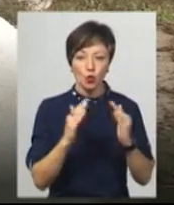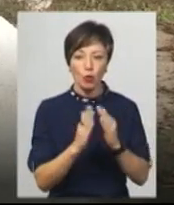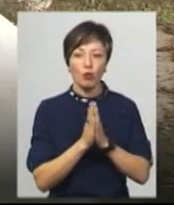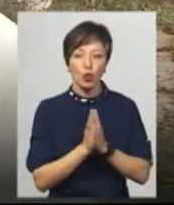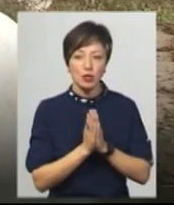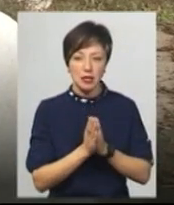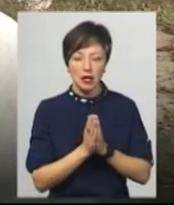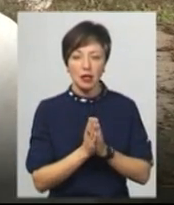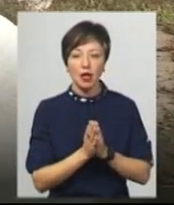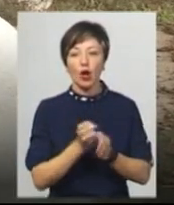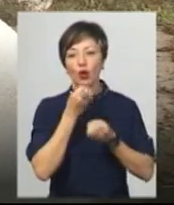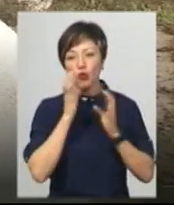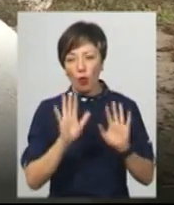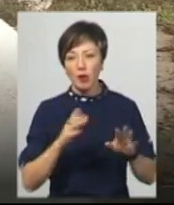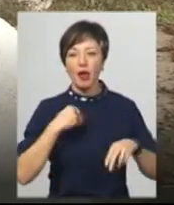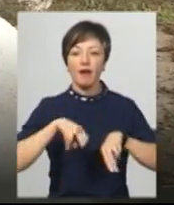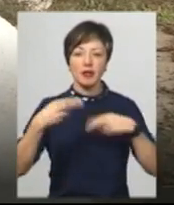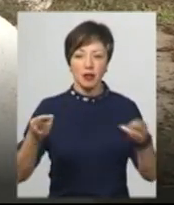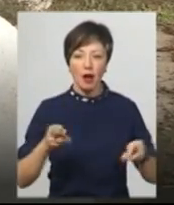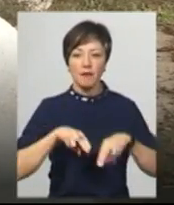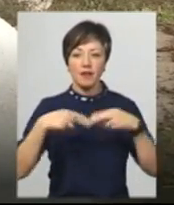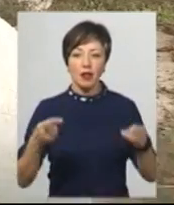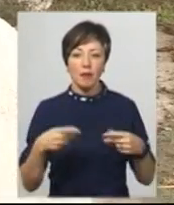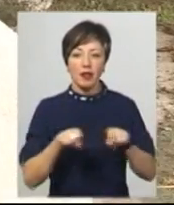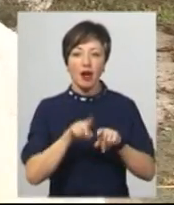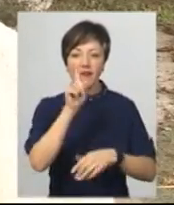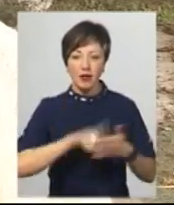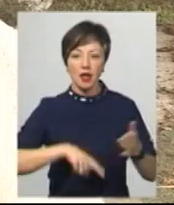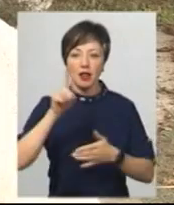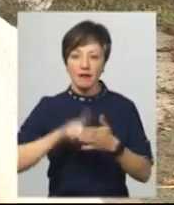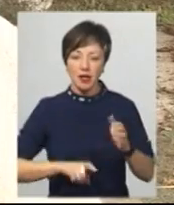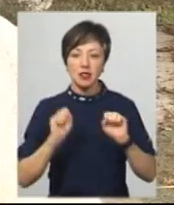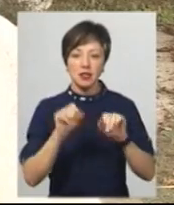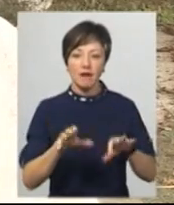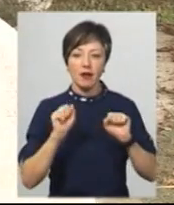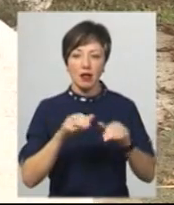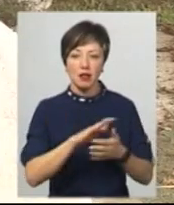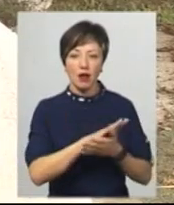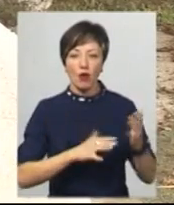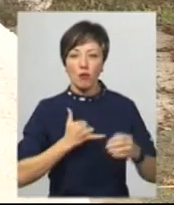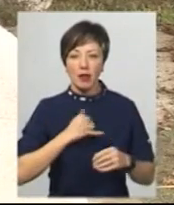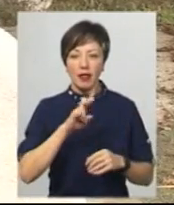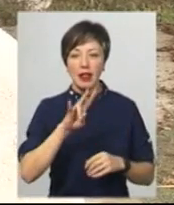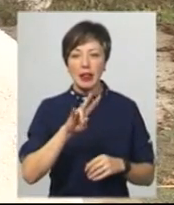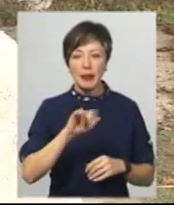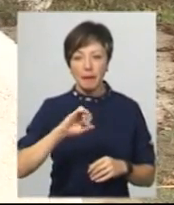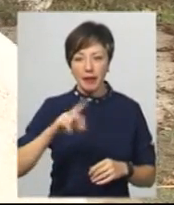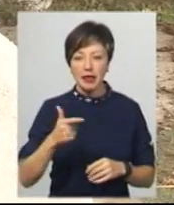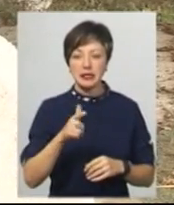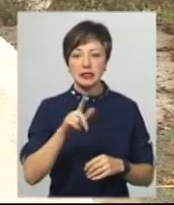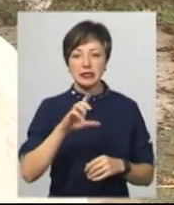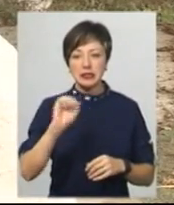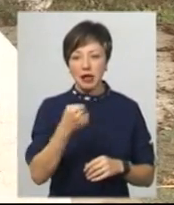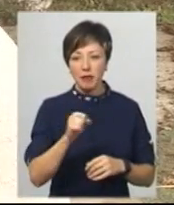просили її, добре, я віддам, добре, я віддам. І ми так вірили, вірили і здавали. В мене, наприклад, липень, серпень, вересень. В